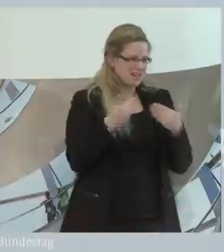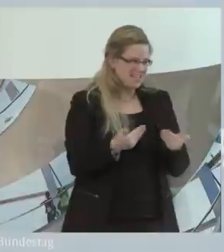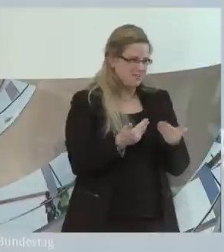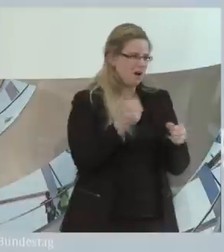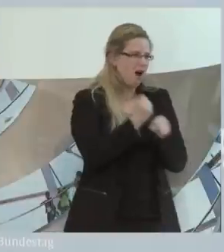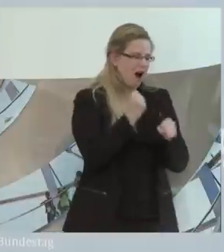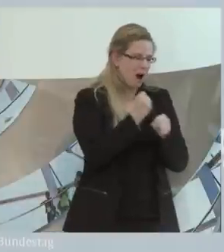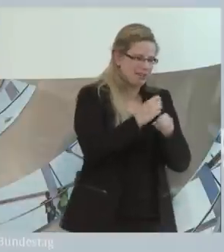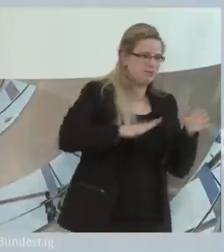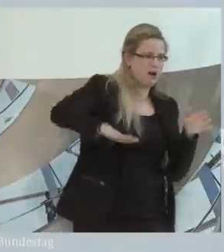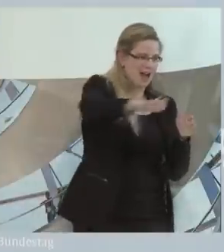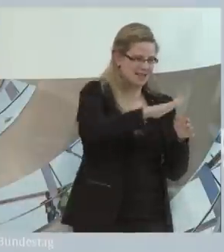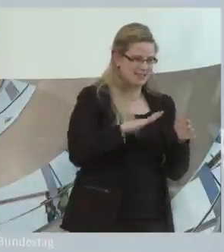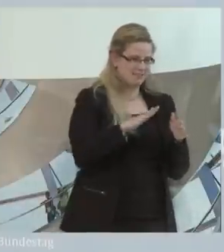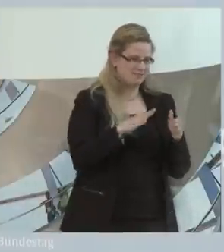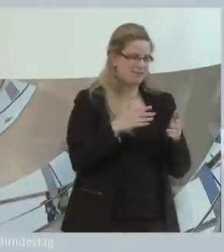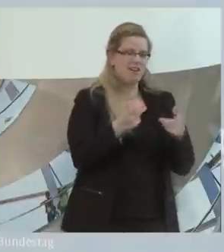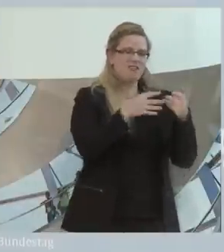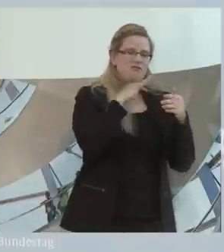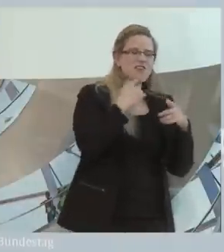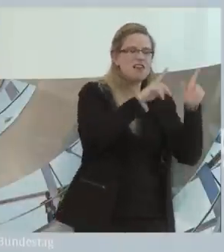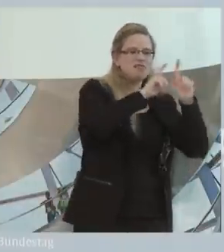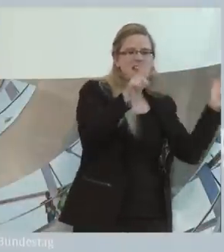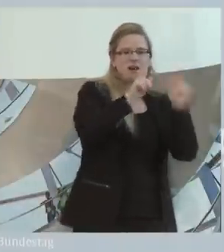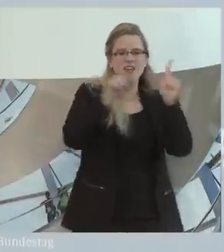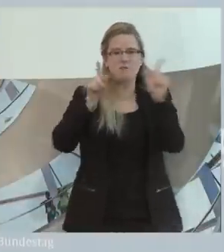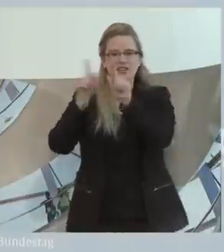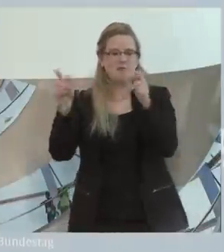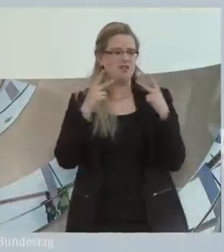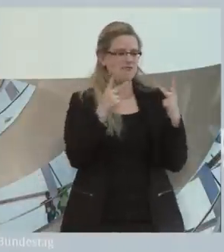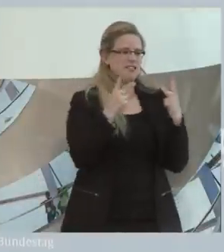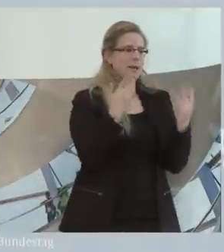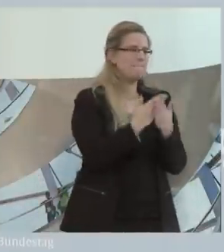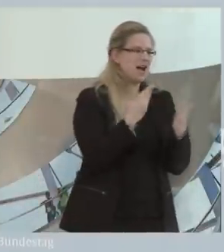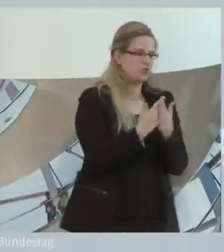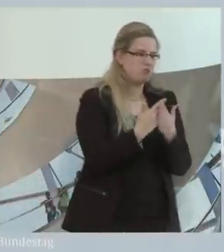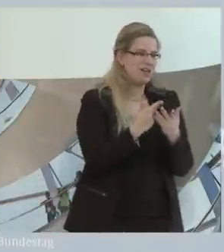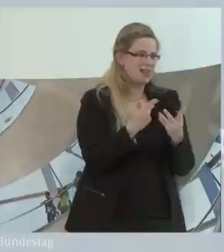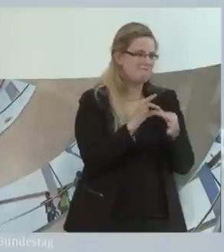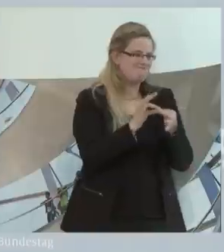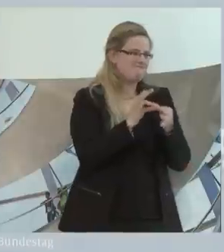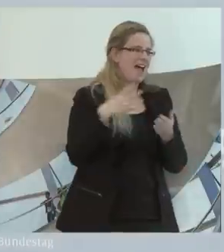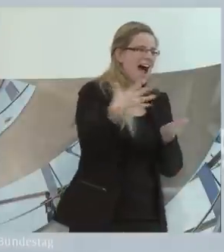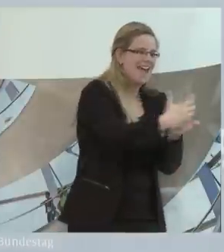weitere wichtige Themenfelder, zum Beispiel die Frage von Einkommen und Vermögen.